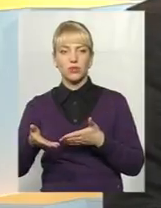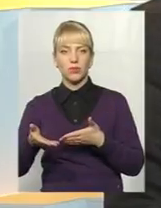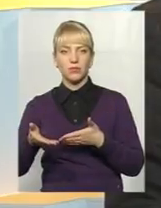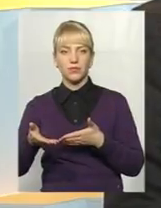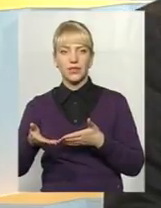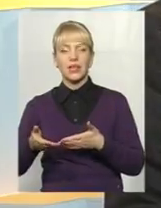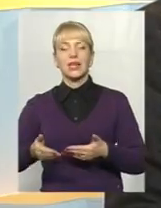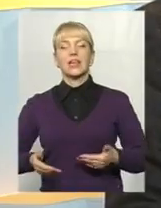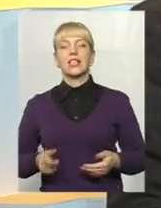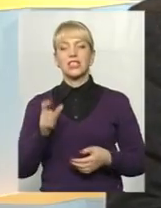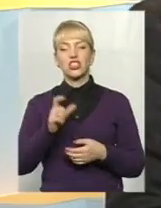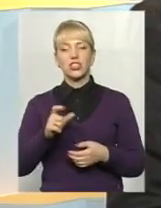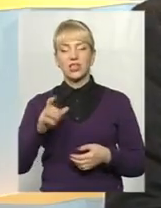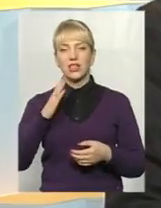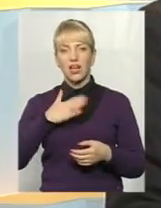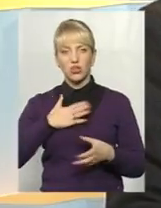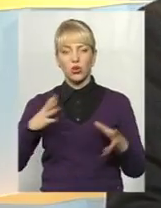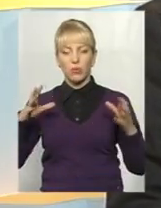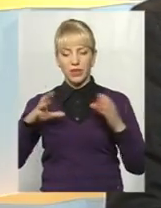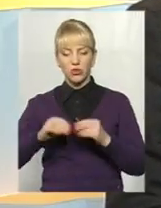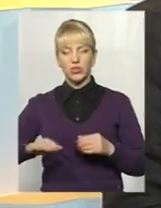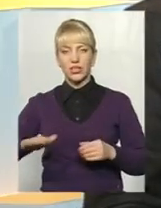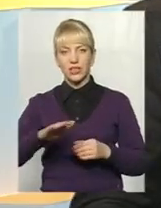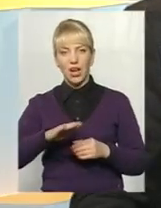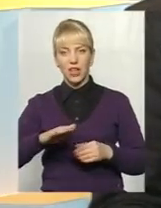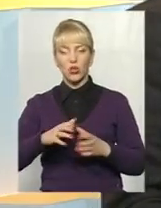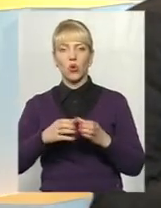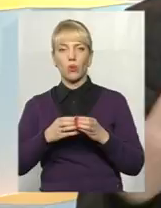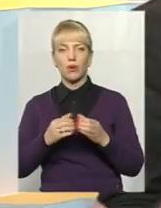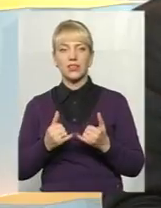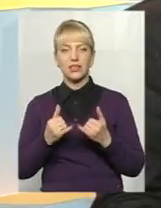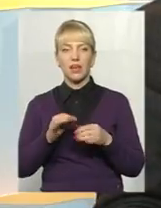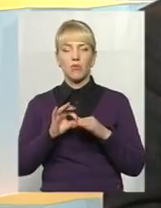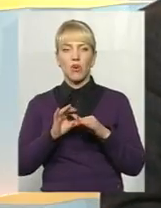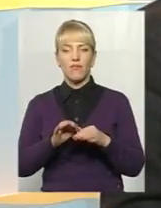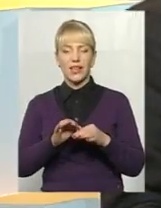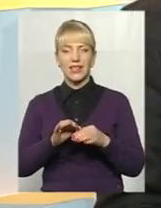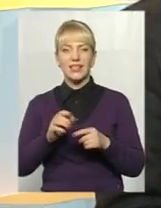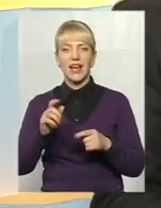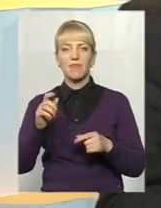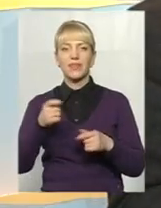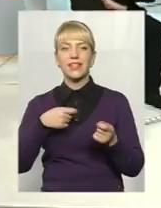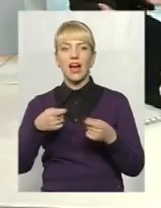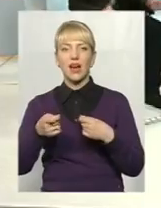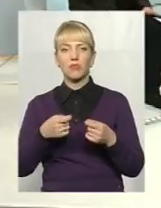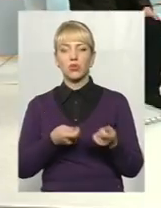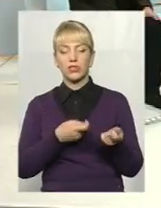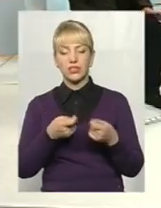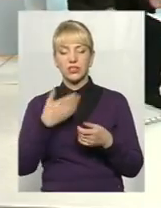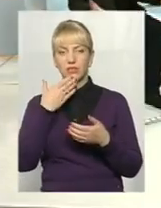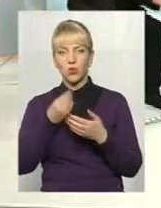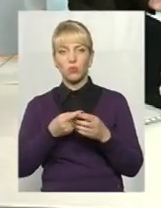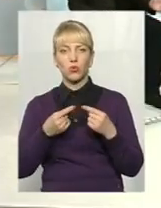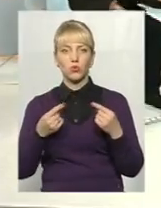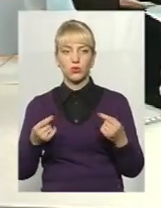жителів нашої об'єднаної територіальної громади до проведення ярмарок. Під час наших фестивалів ярмарок, внесіть свою продукцію,